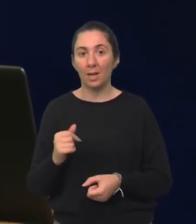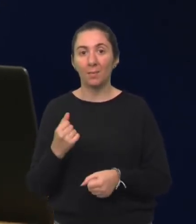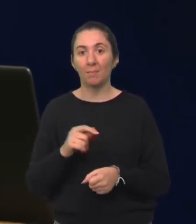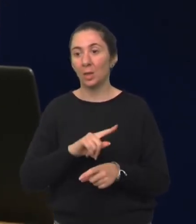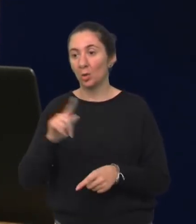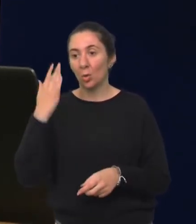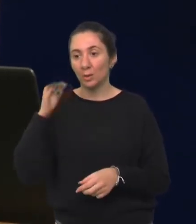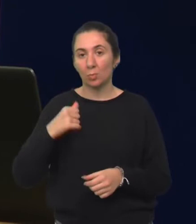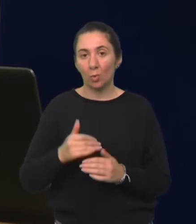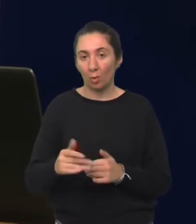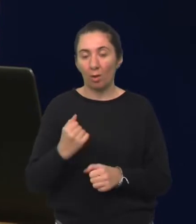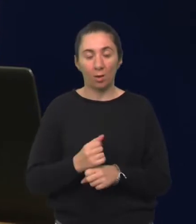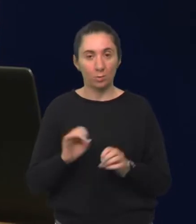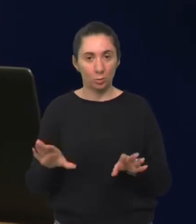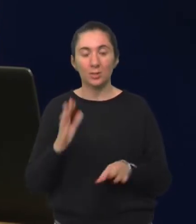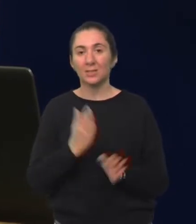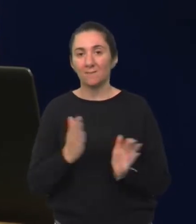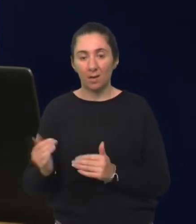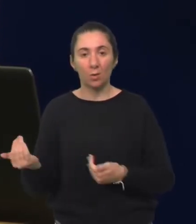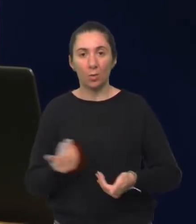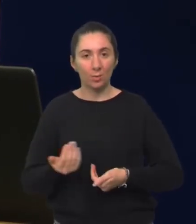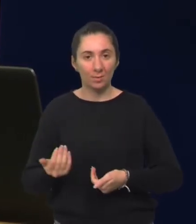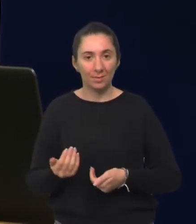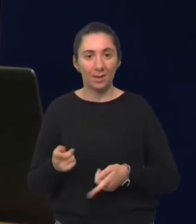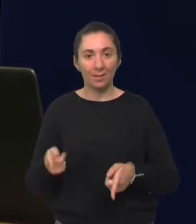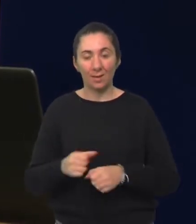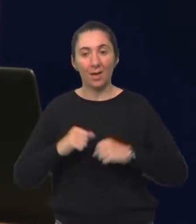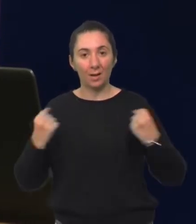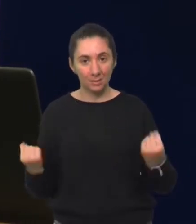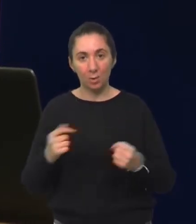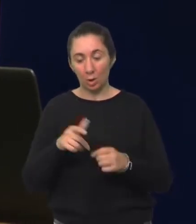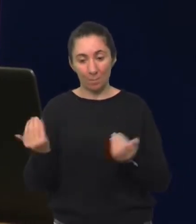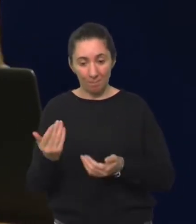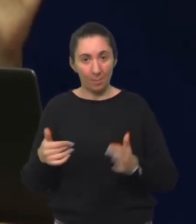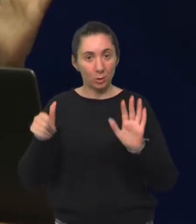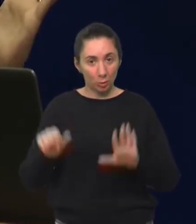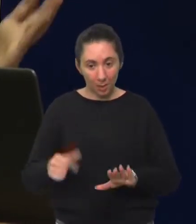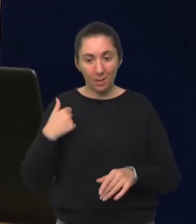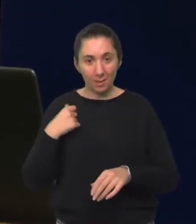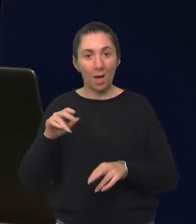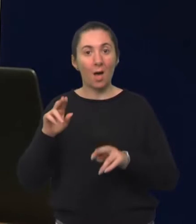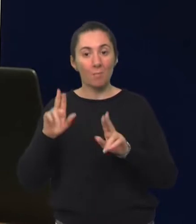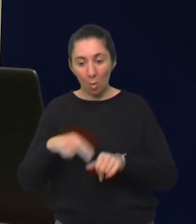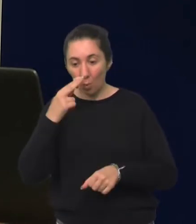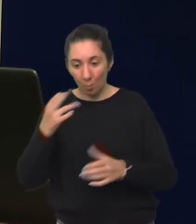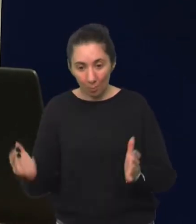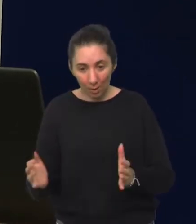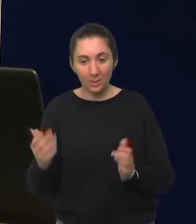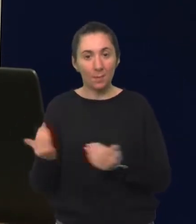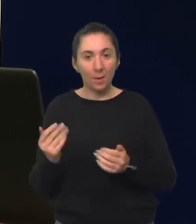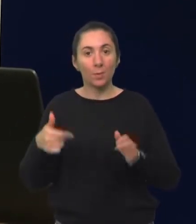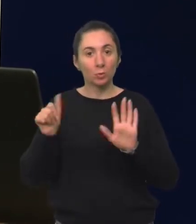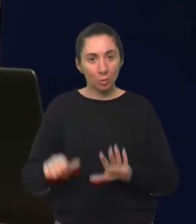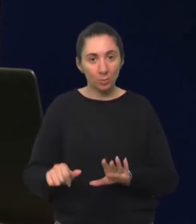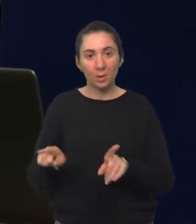radili ništa. Kao, mislim, svako dijete se razvija. Ja mogu pregledati djete od šest mjeseci i vidjeti da li on ima sve te sastavnice koje treba imati za djete od šest mjeseci.